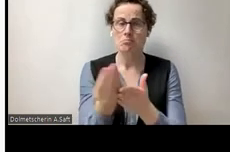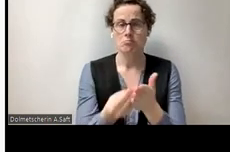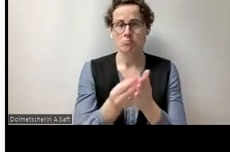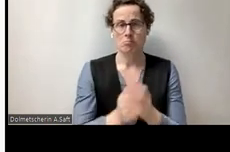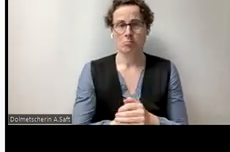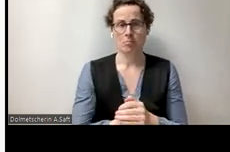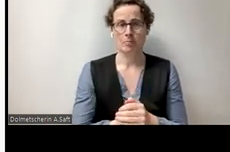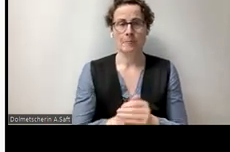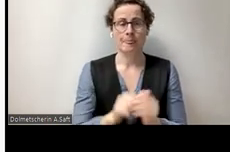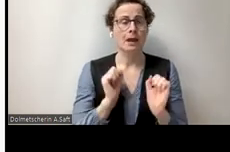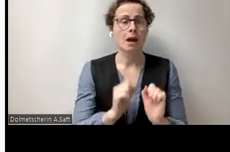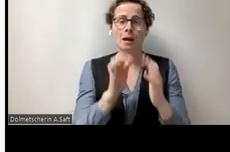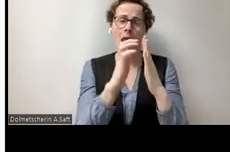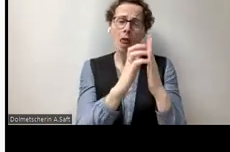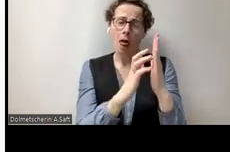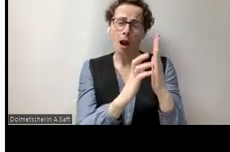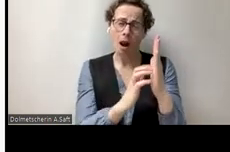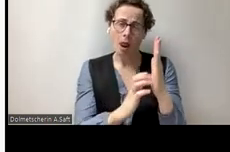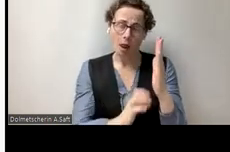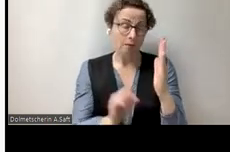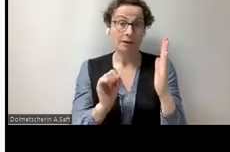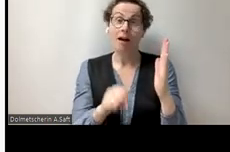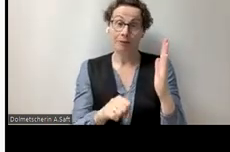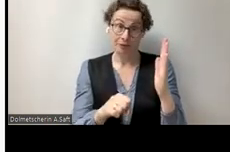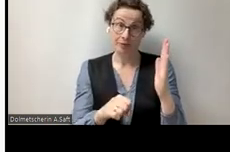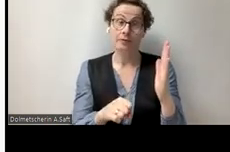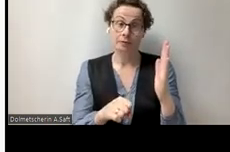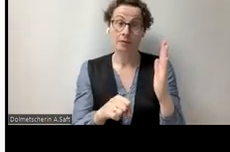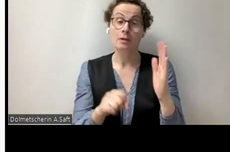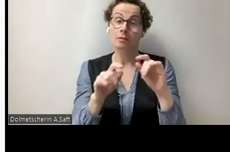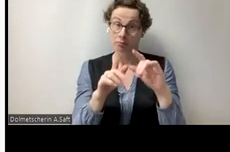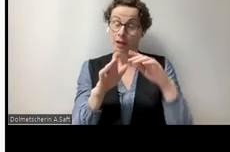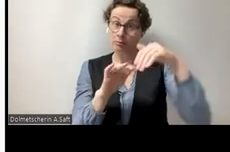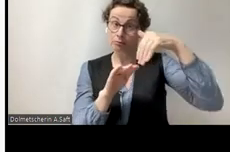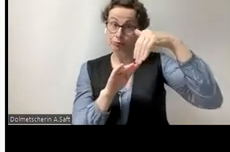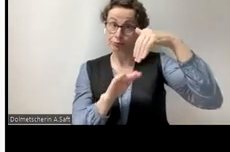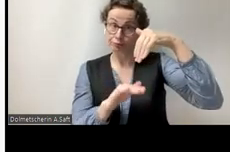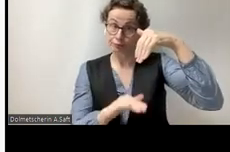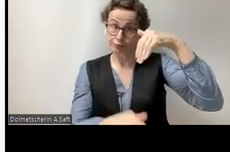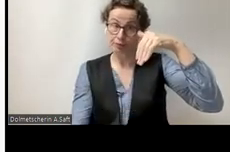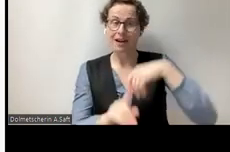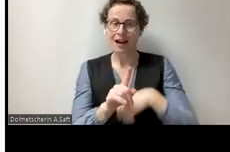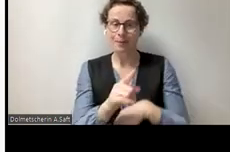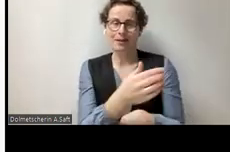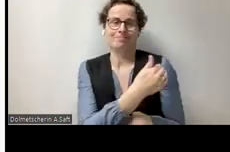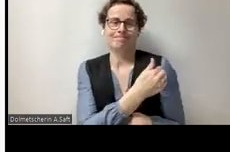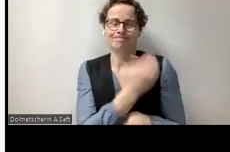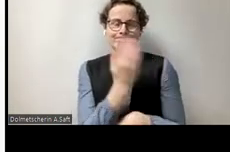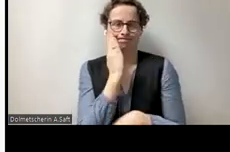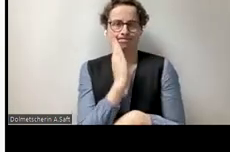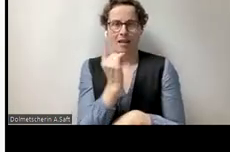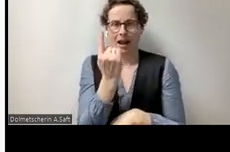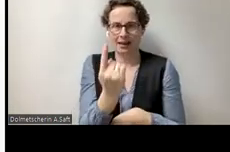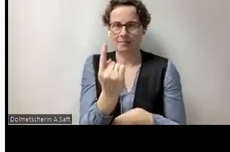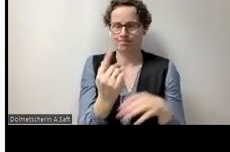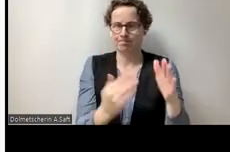einen ganz langen Alternativtext hier eintragen. In das Feld passt viel rein, aber es steht extra ein bis zwei ausführliche Sätze